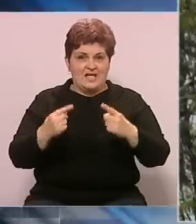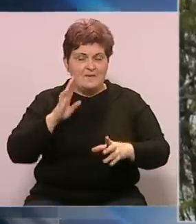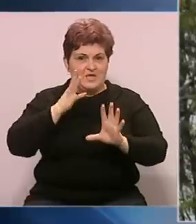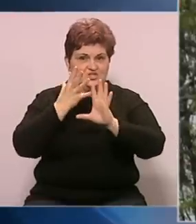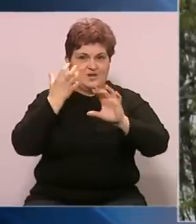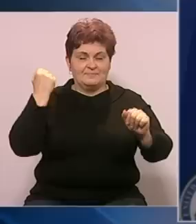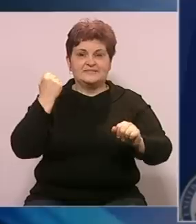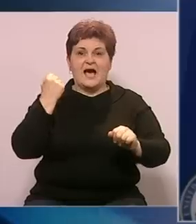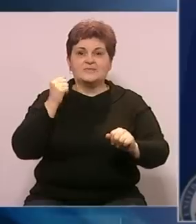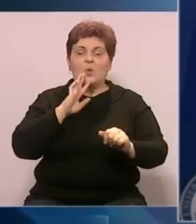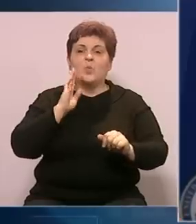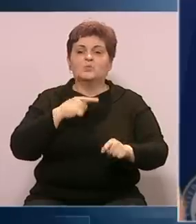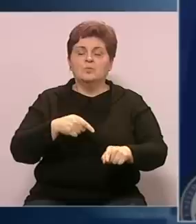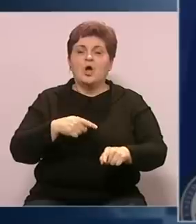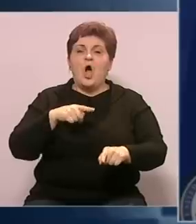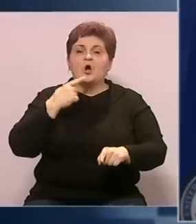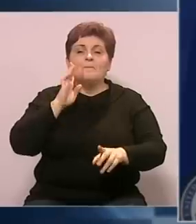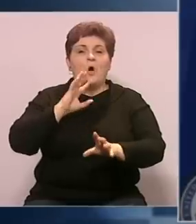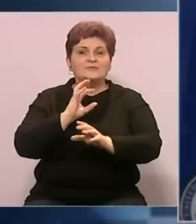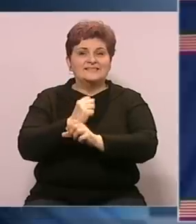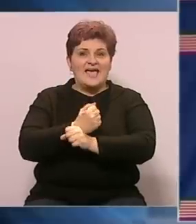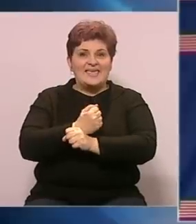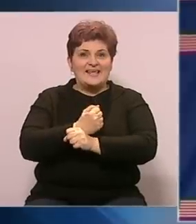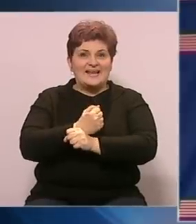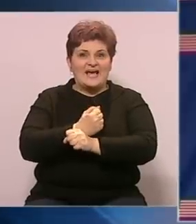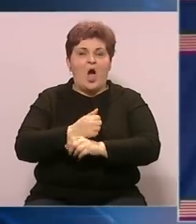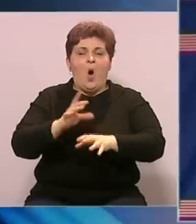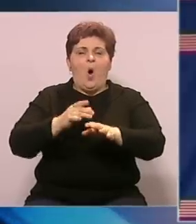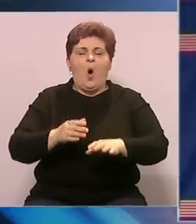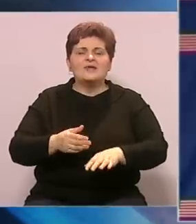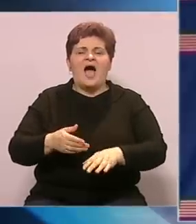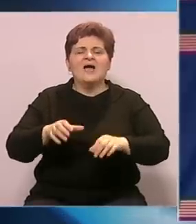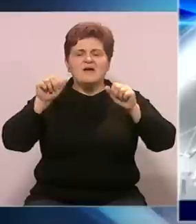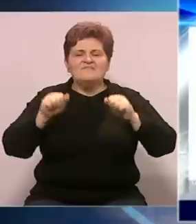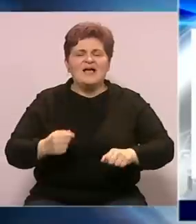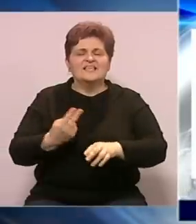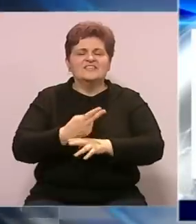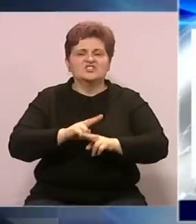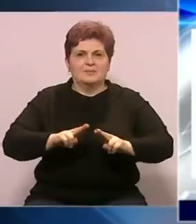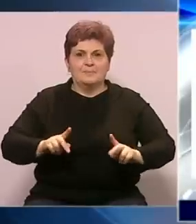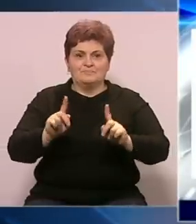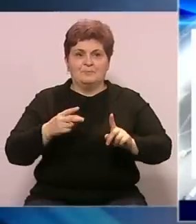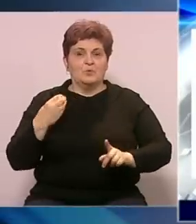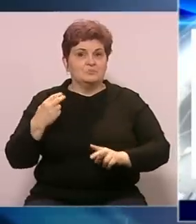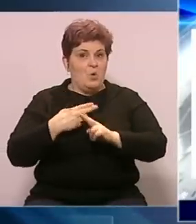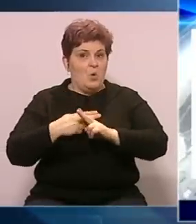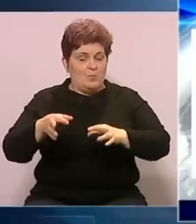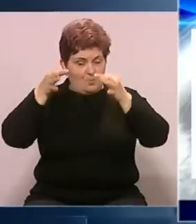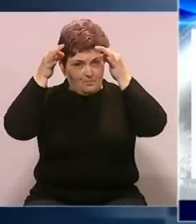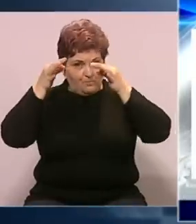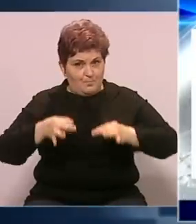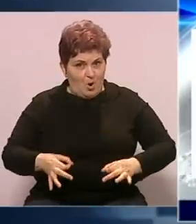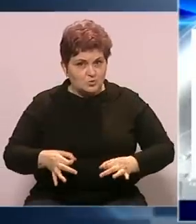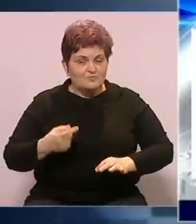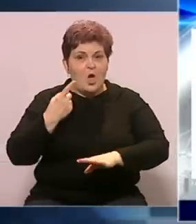ambasada u BiH koja ističe da je Bosna i Hercegovina titular državne imovine. Republika Srpska mora u potpunosti poštovati